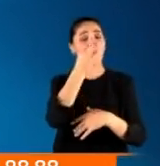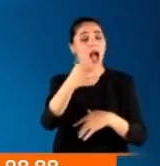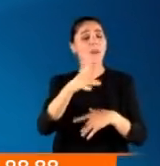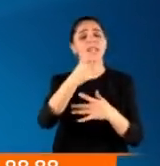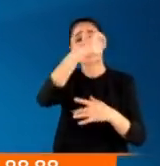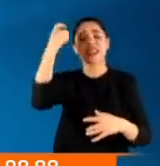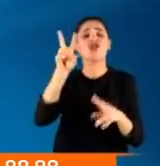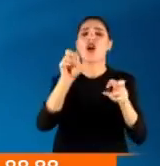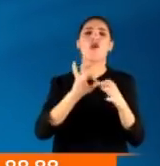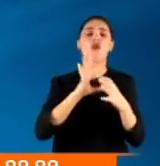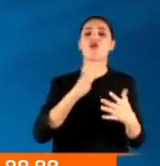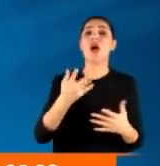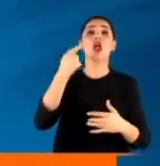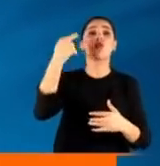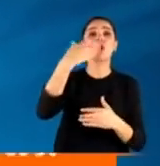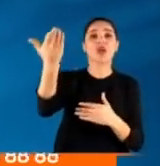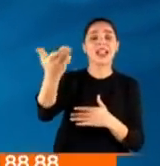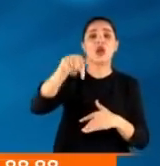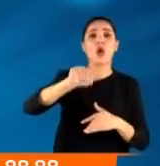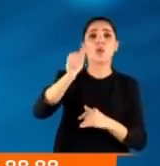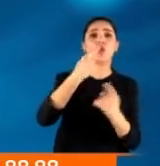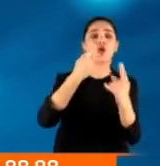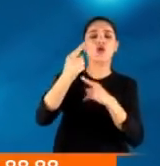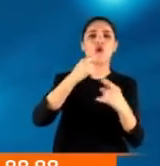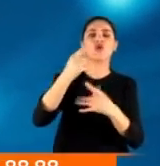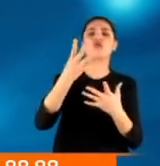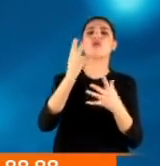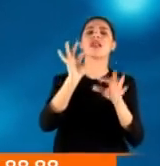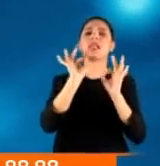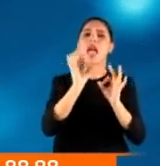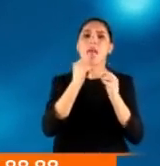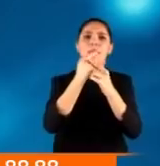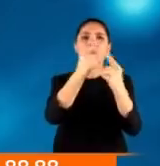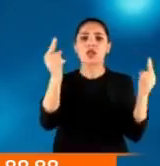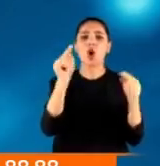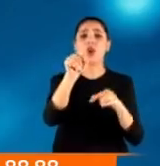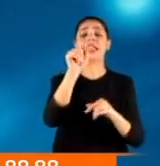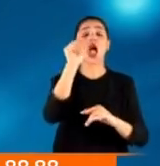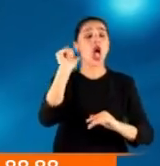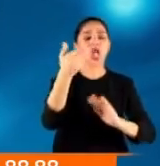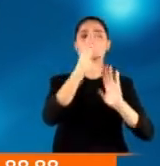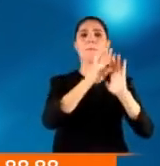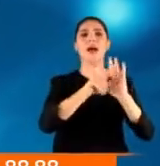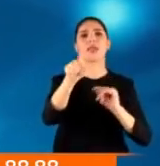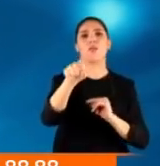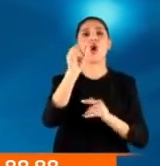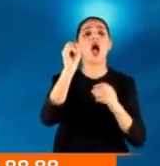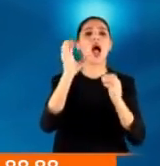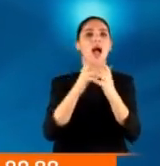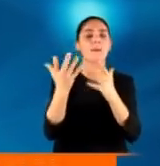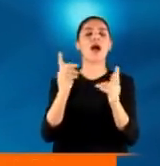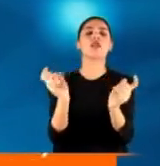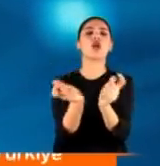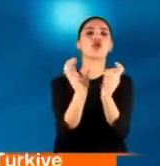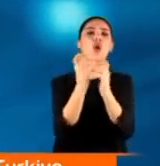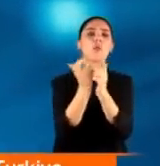sıcak konularına bugün Cumhurbaşkanı Erdoğan'ın da konuşmasında sık sık yer verdiğini söyleyelim. İlk maddemiz bu olacak. AK Parti Meclis Grup Toplantısı